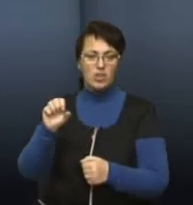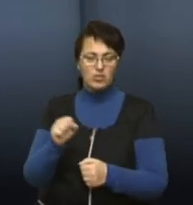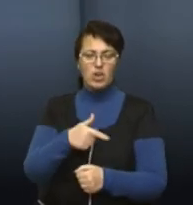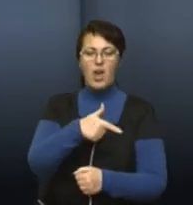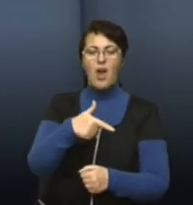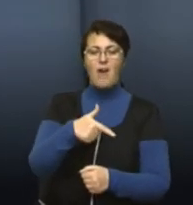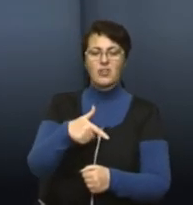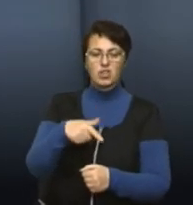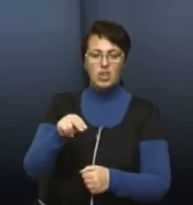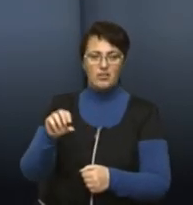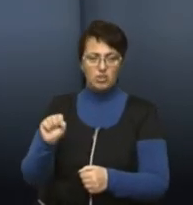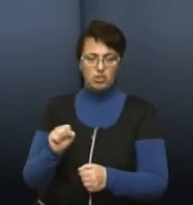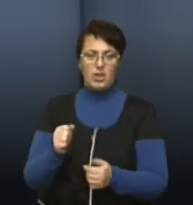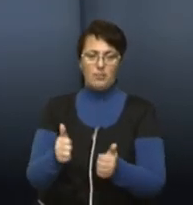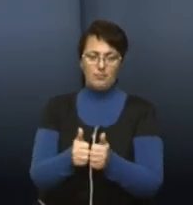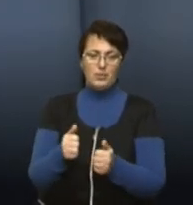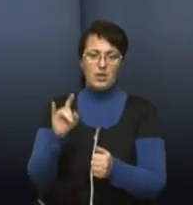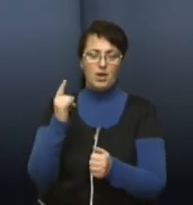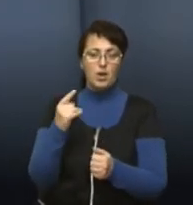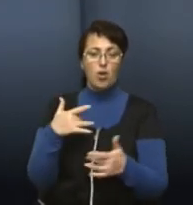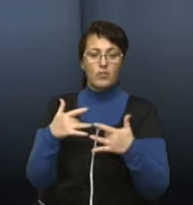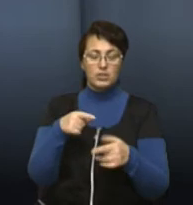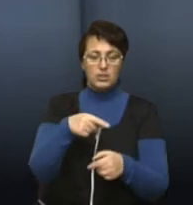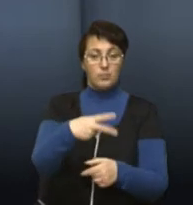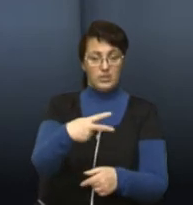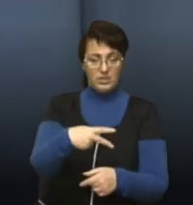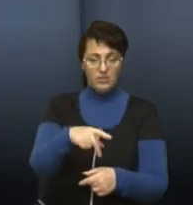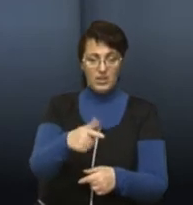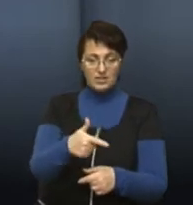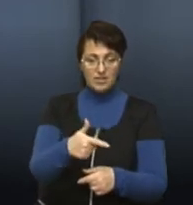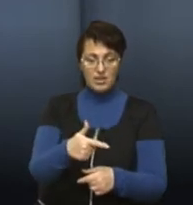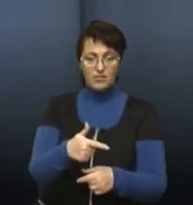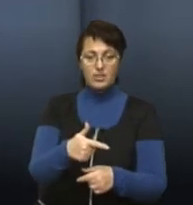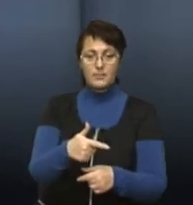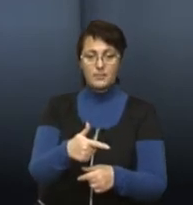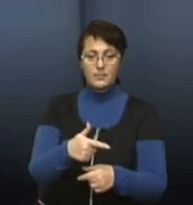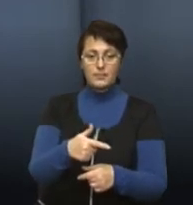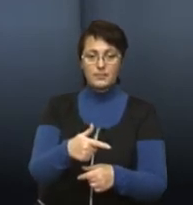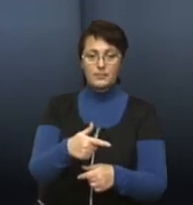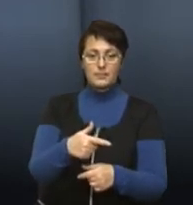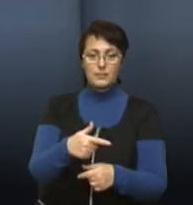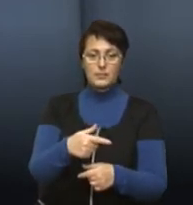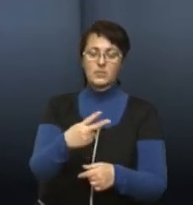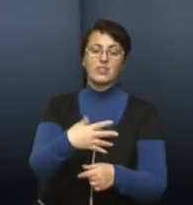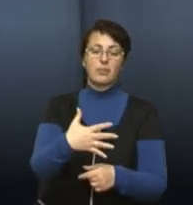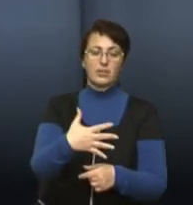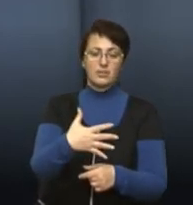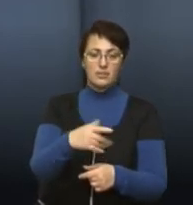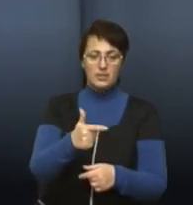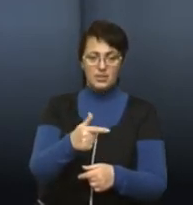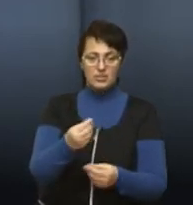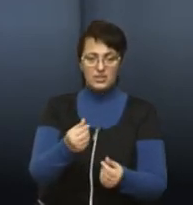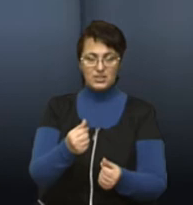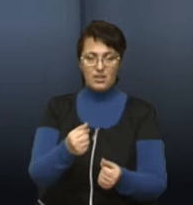Рількового театру. Тобто там передбачається 20 гривень, 25 гривень ціна. І